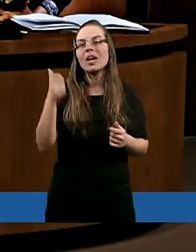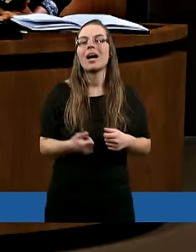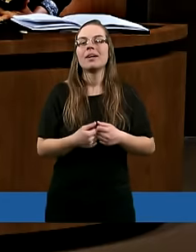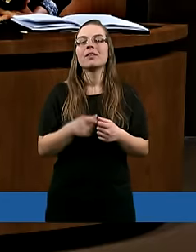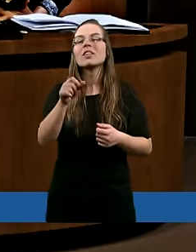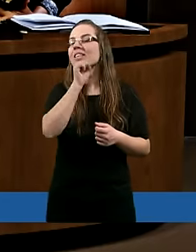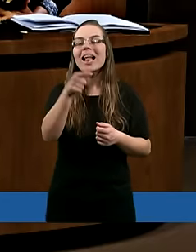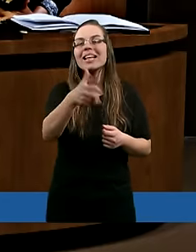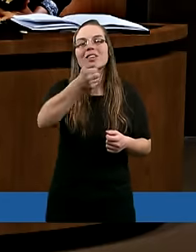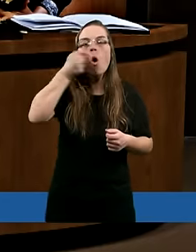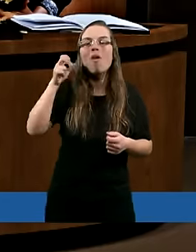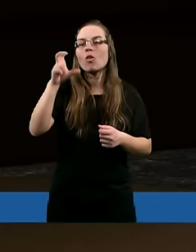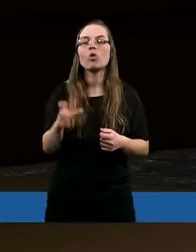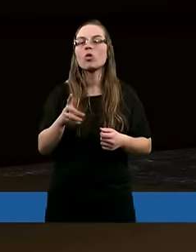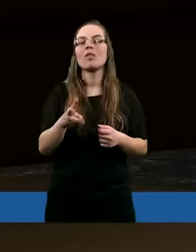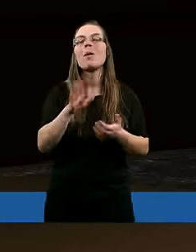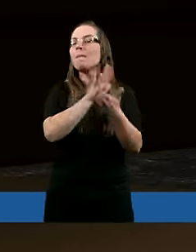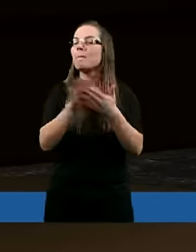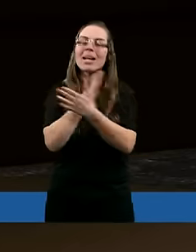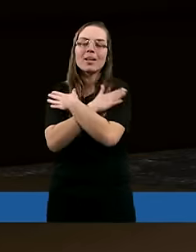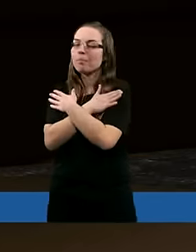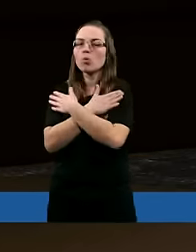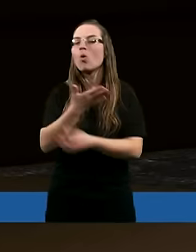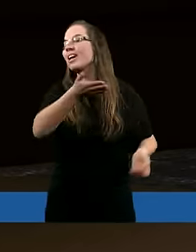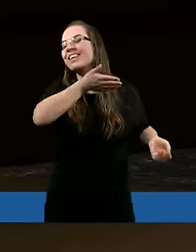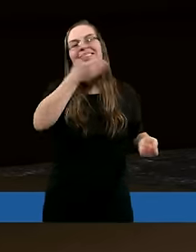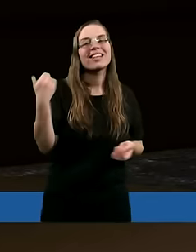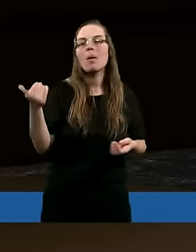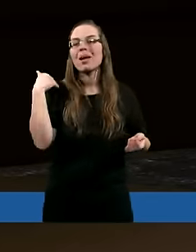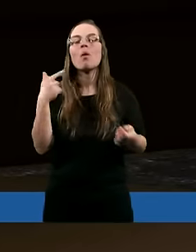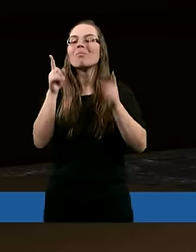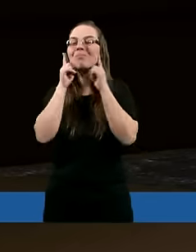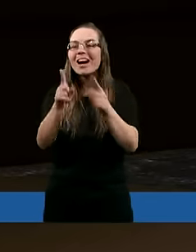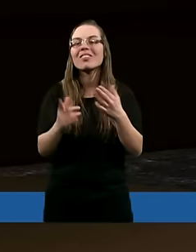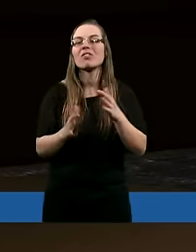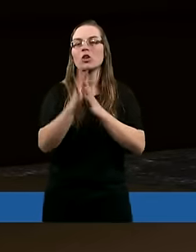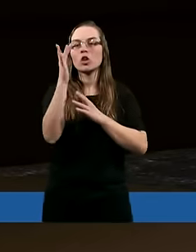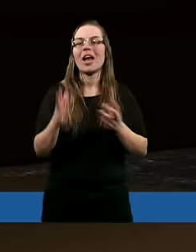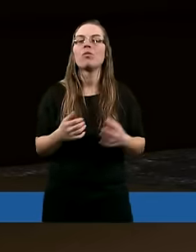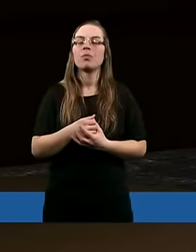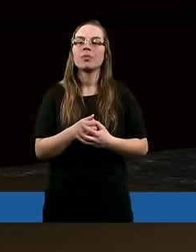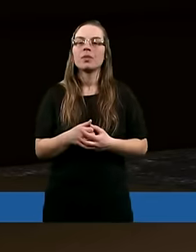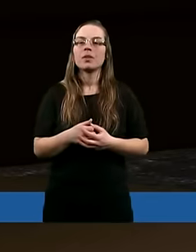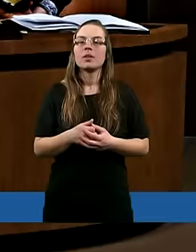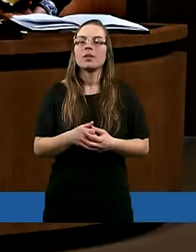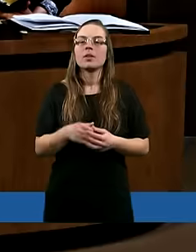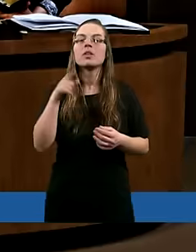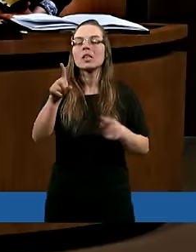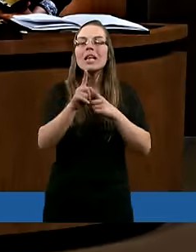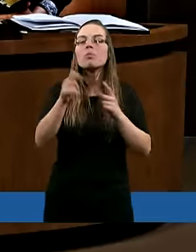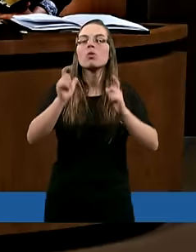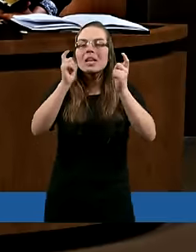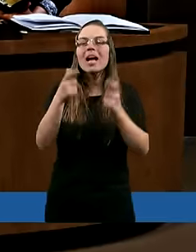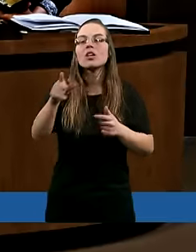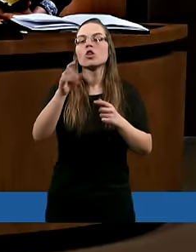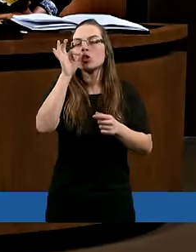z tych owoców bez miłości nie miałby racji bytu. A mi się nasuwa taki wers,